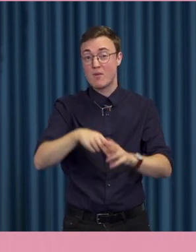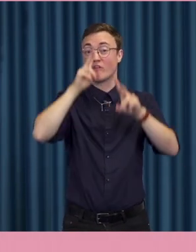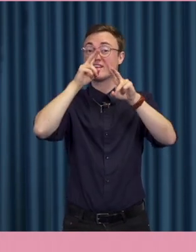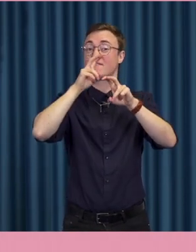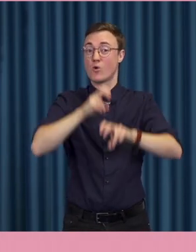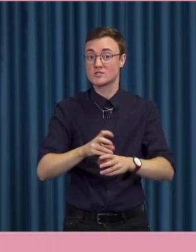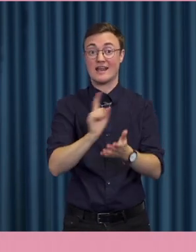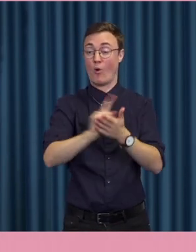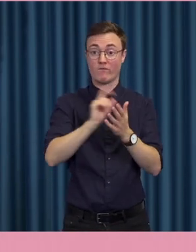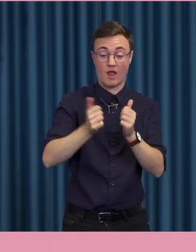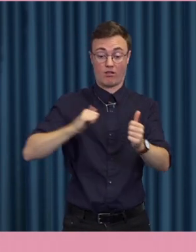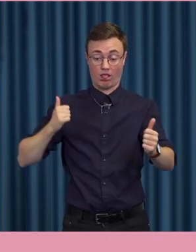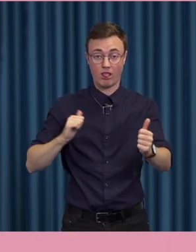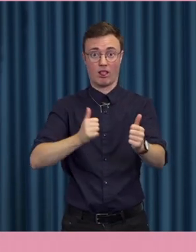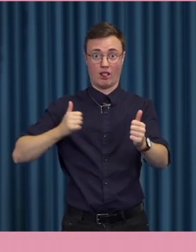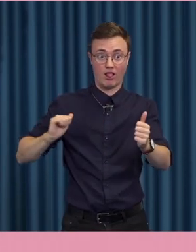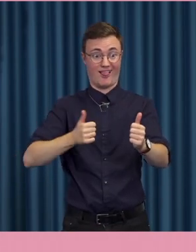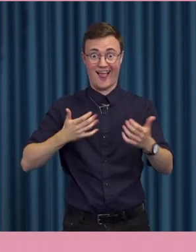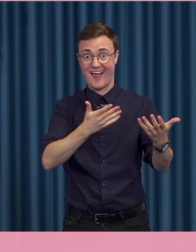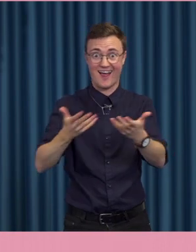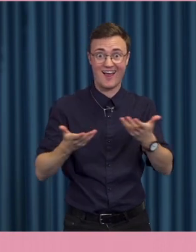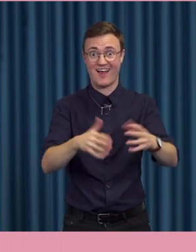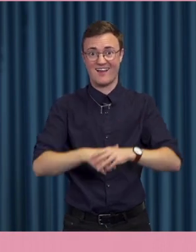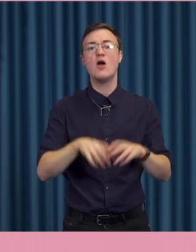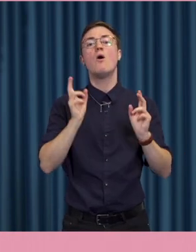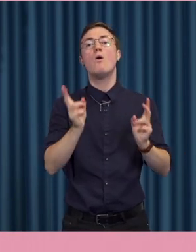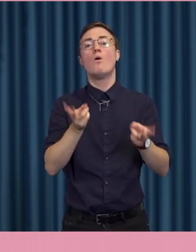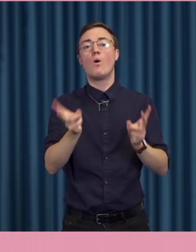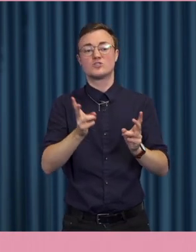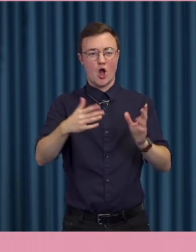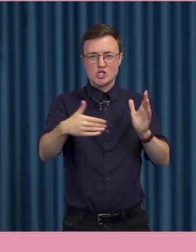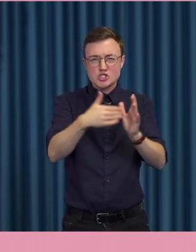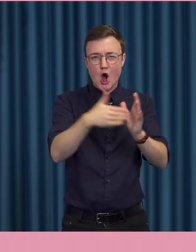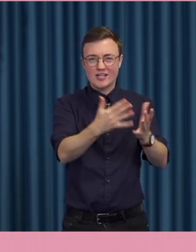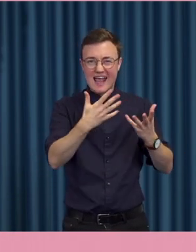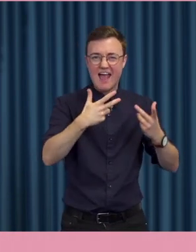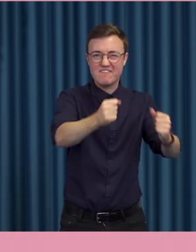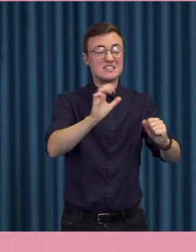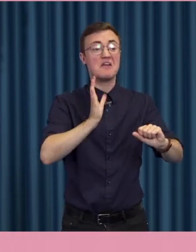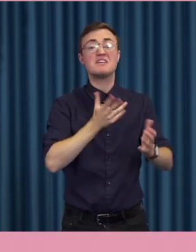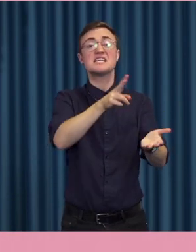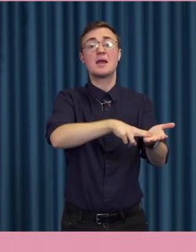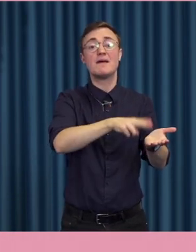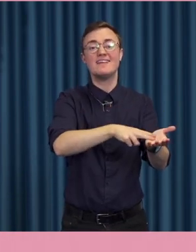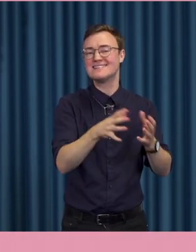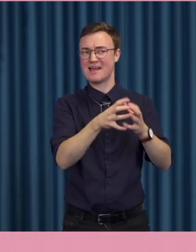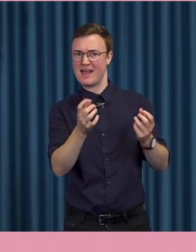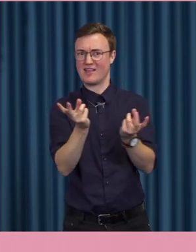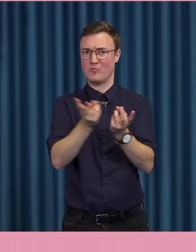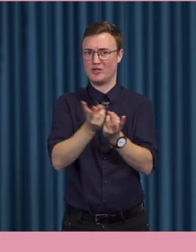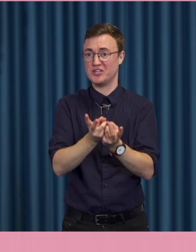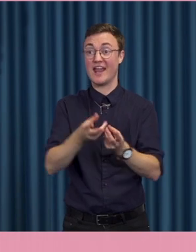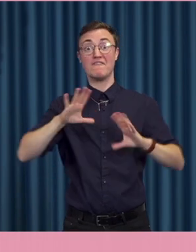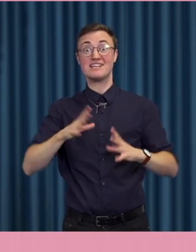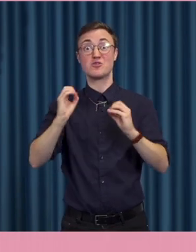hamnar lätt på efterkälken. Och brist på bevis på skadliga effekter är inte samma sak som bevis för att det